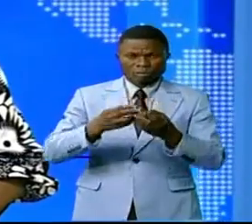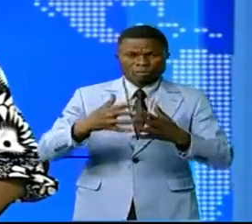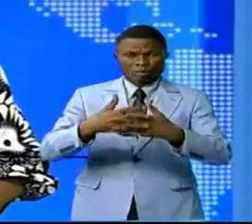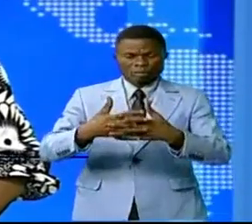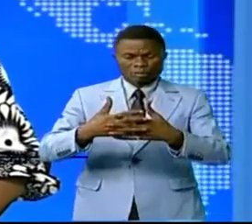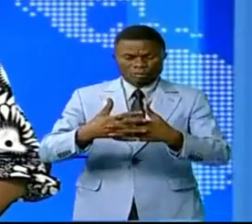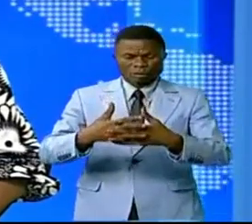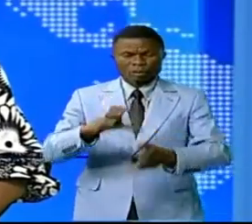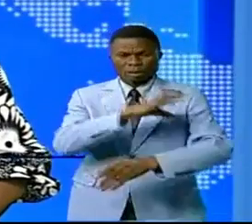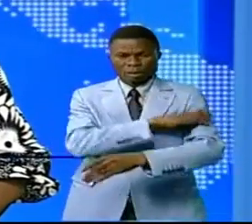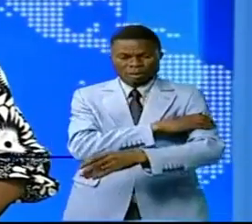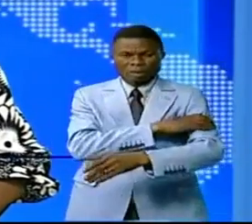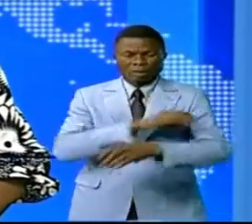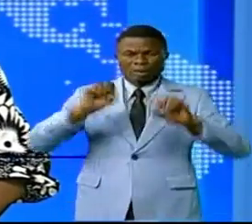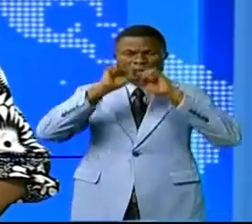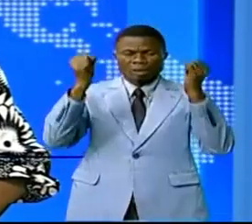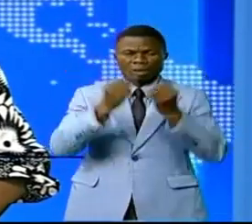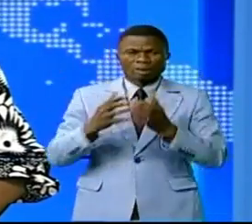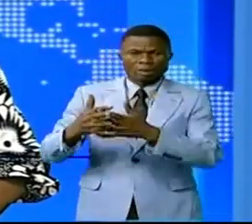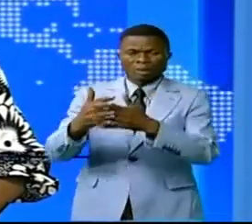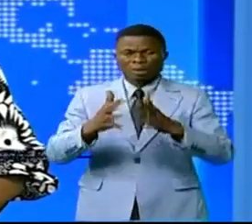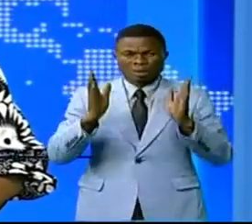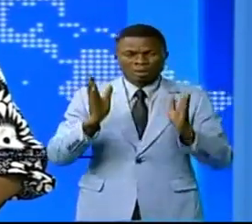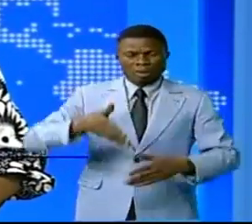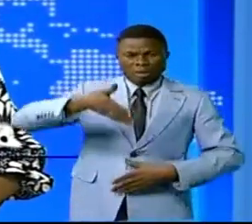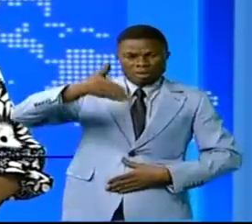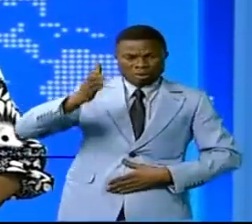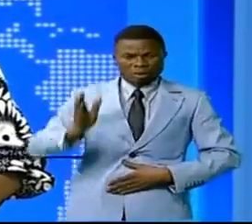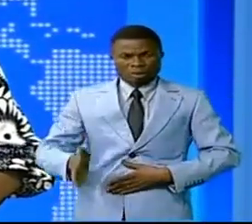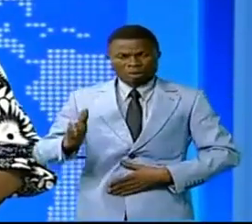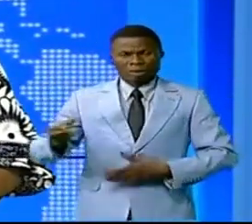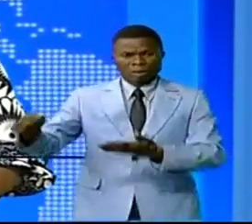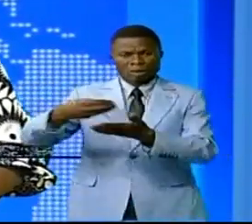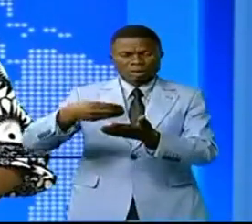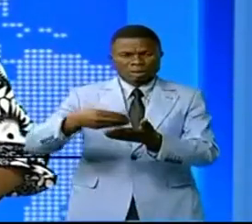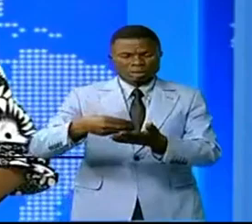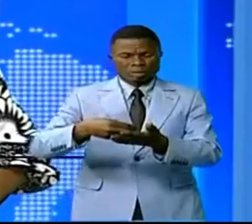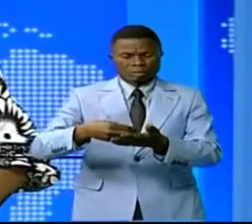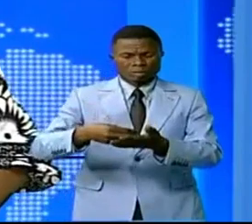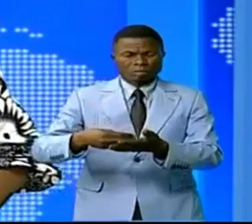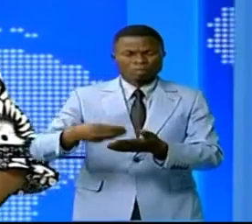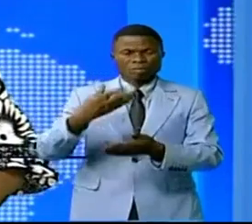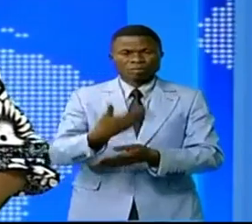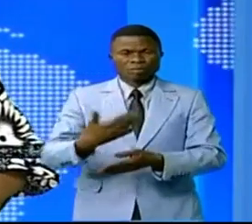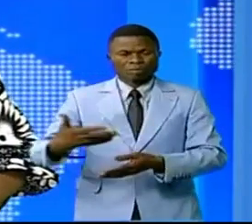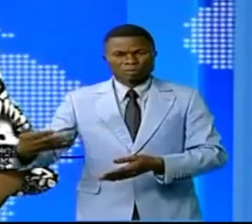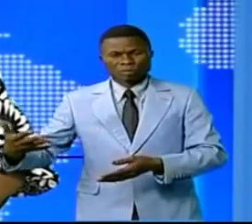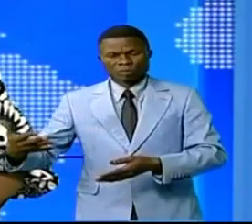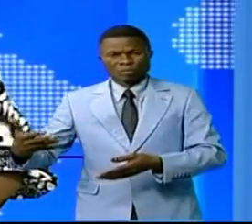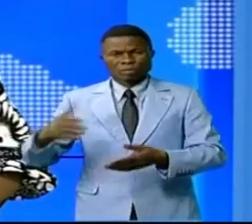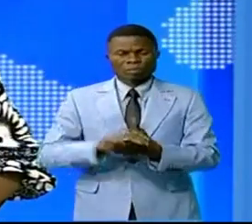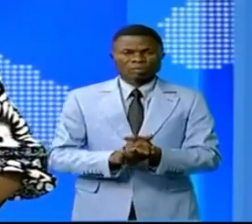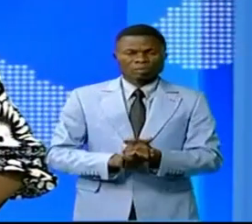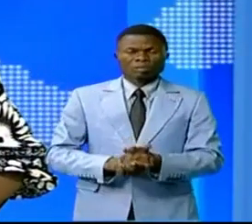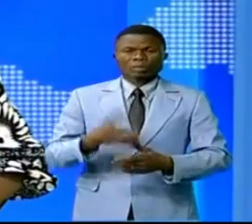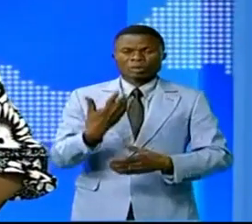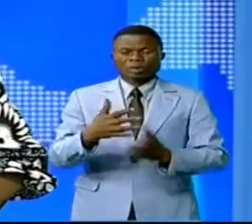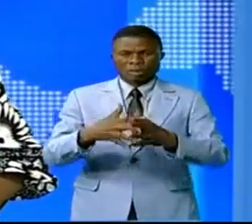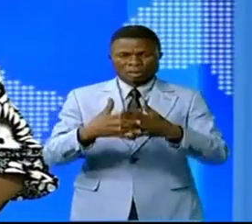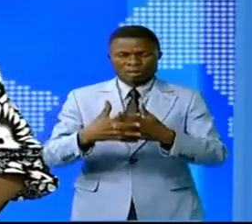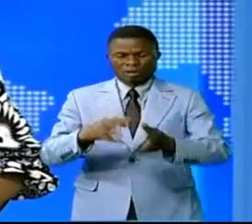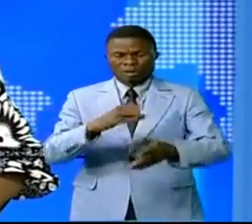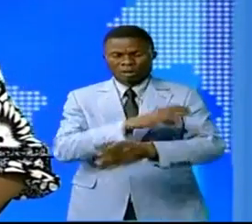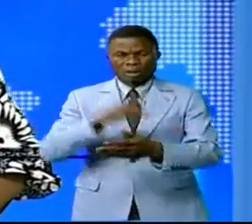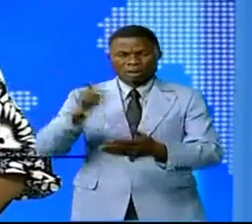RDC, la société américaine Volancy, spécialisée dans l'assemblage et la commercialisation de drones, a finalement